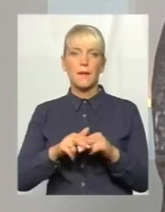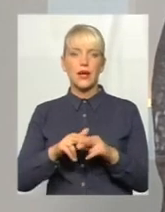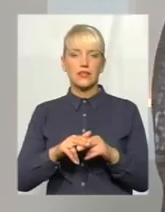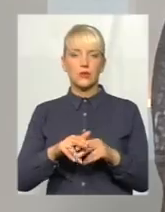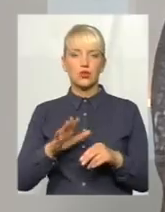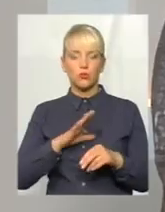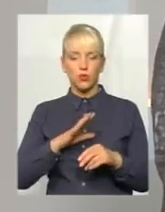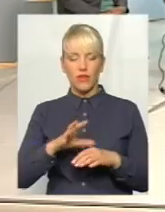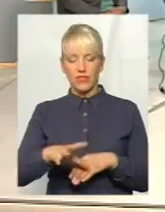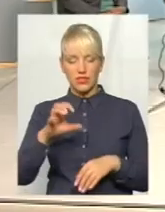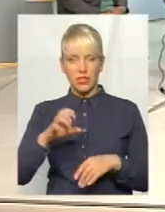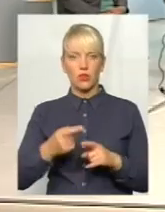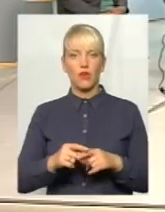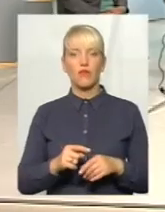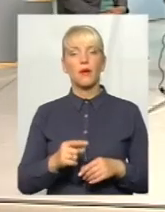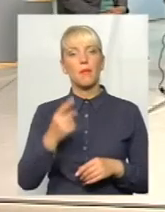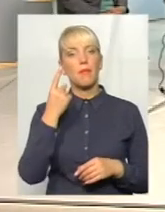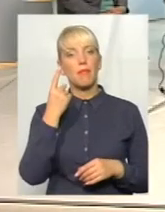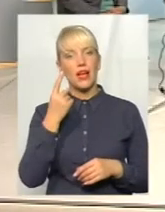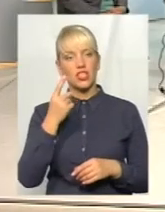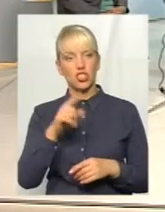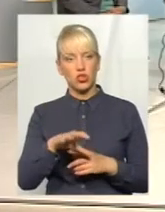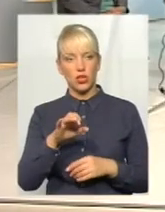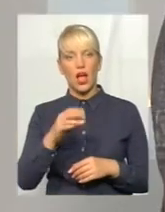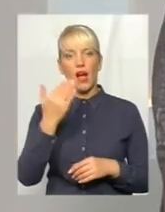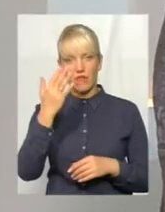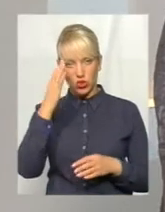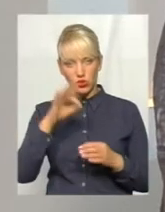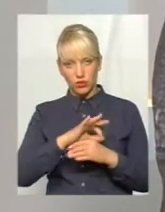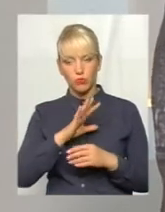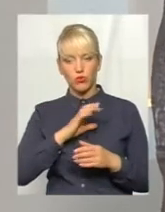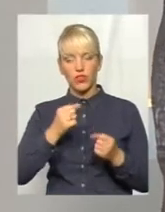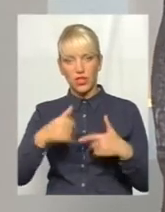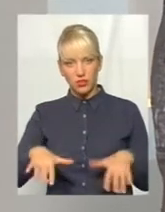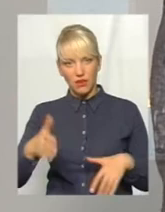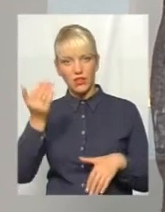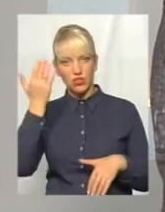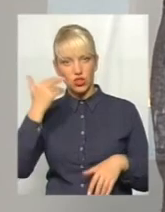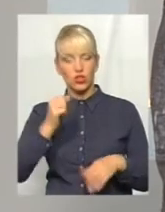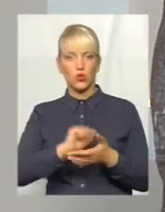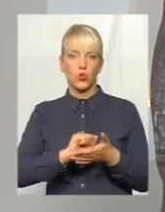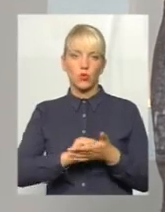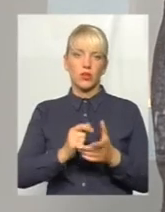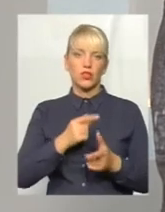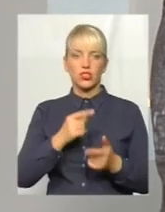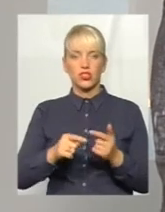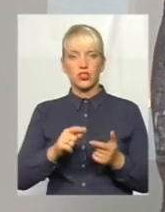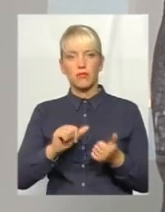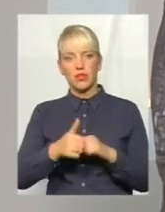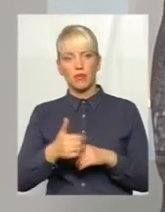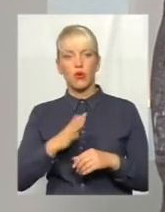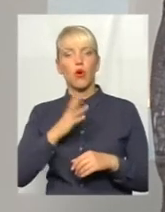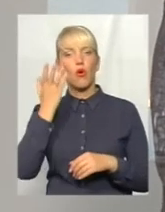чоловік до того колись втрачав документи чи замінював? Ні, але коли мінялися паспорти вже на